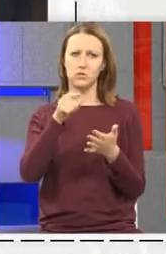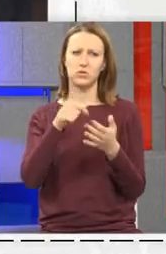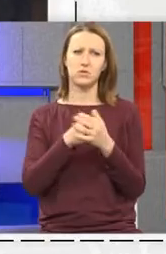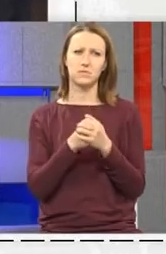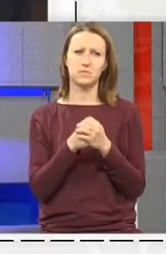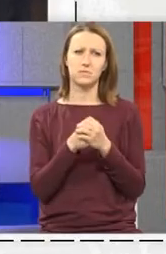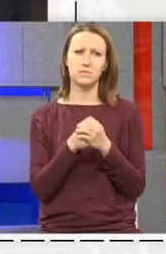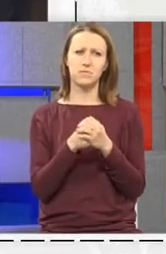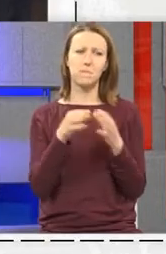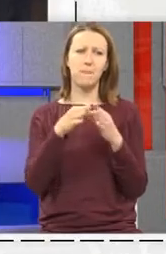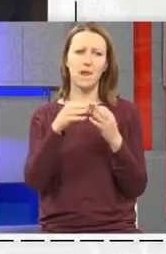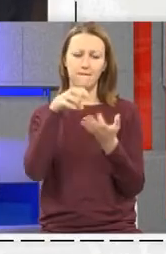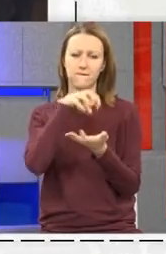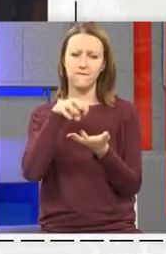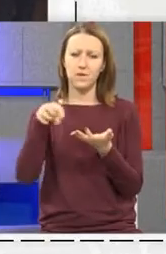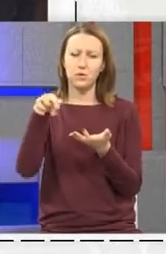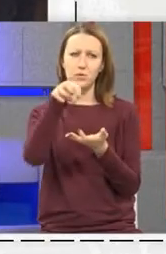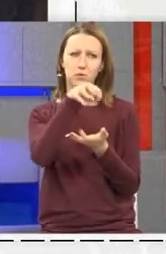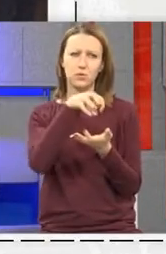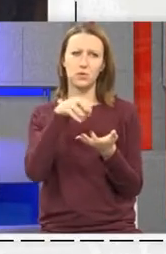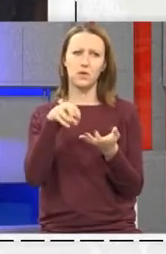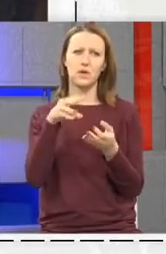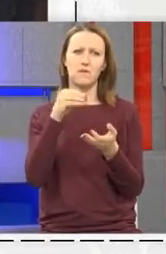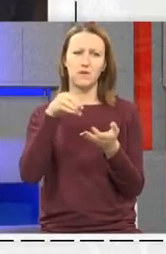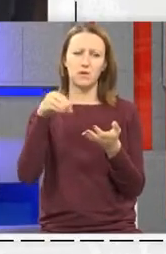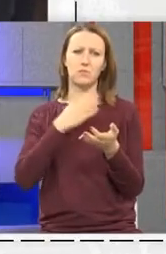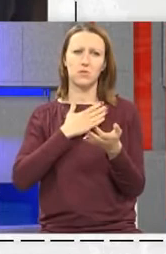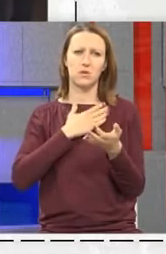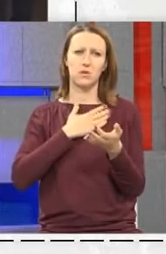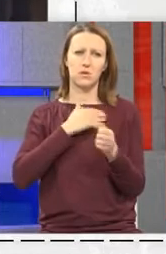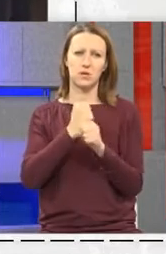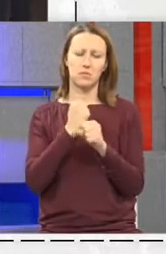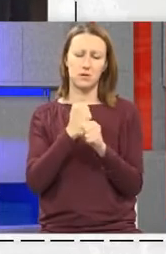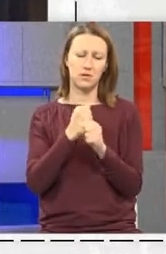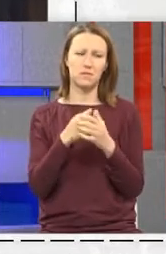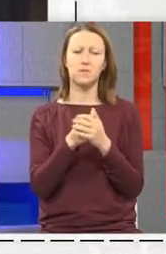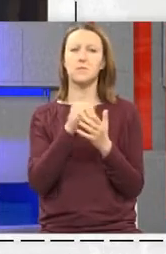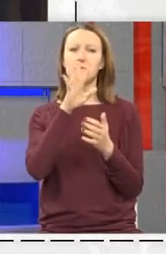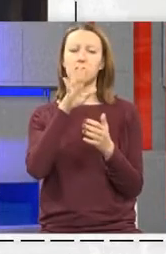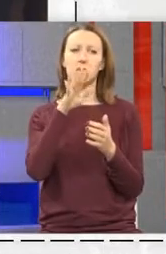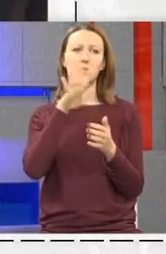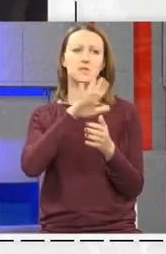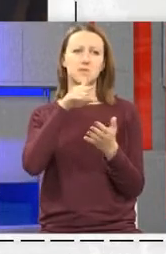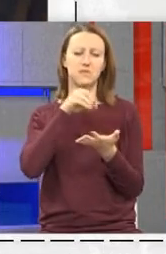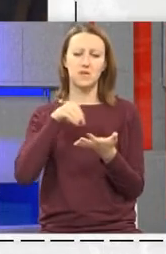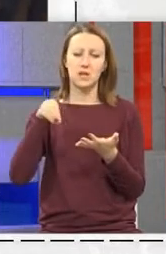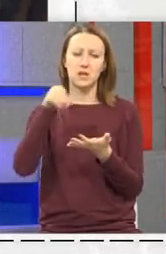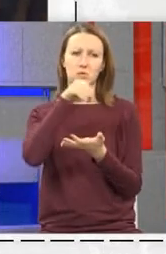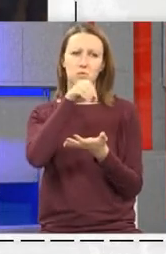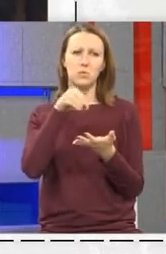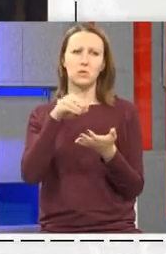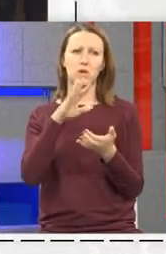A figurice? Figurice su figurice Moj način Tvoj pojam svakog od tih figurica?